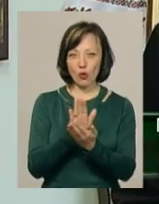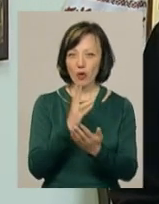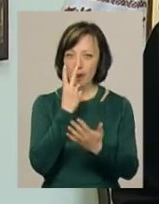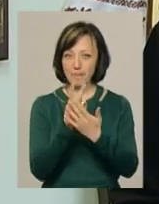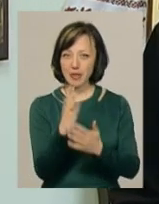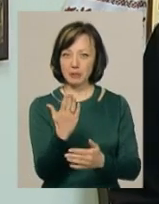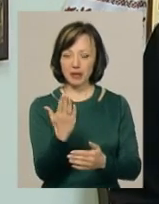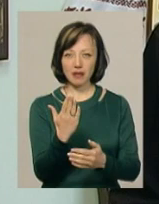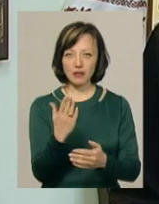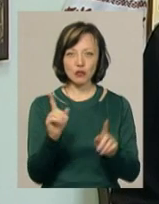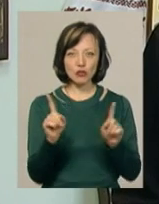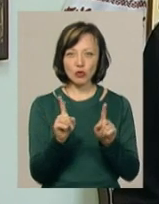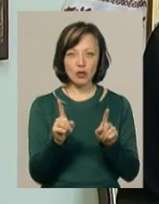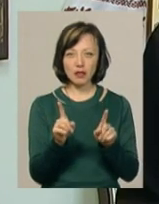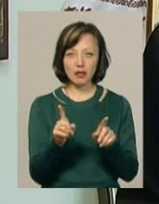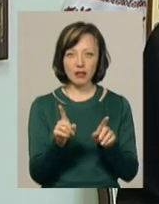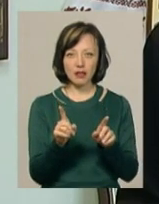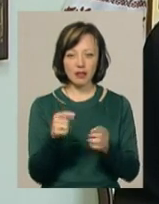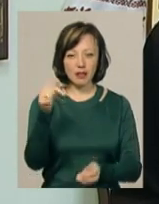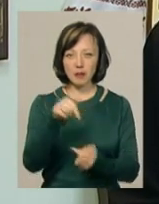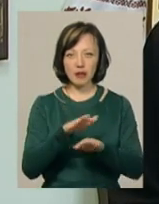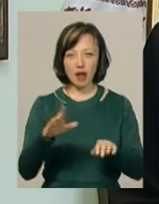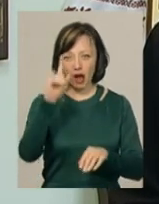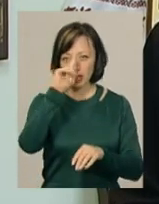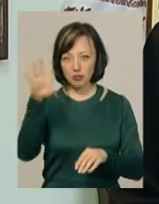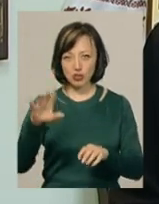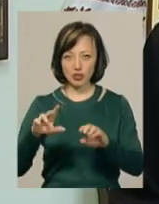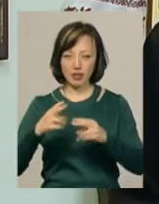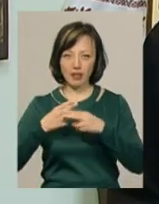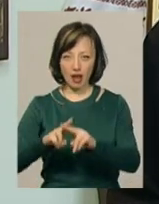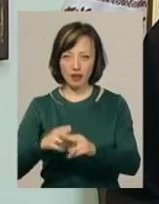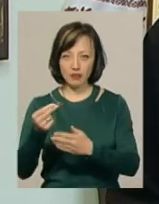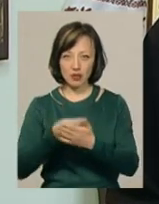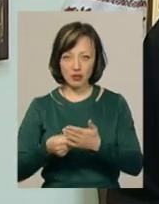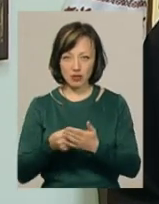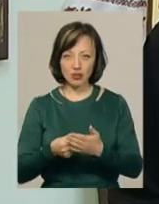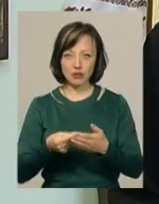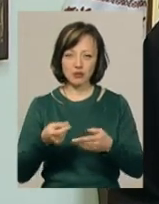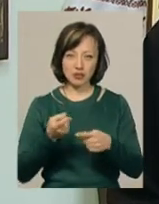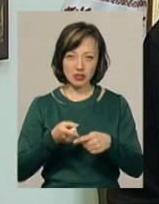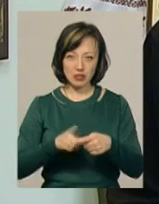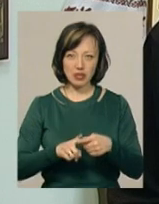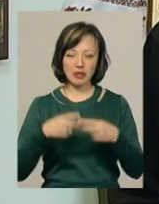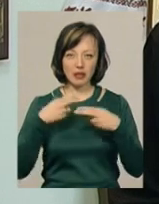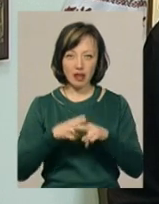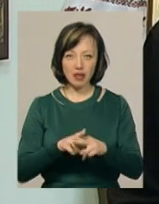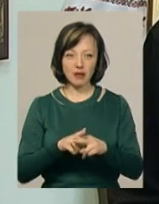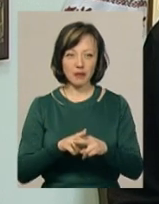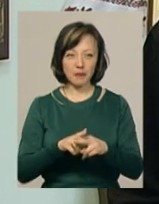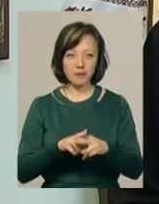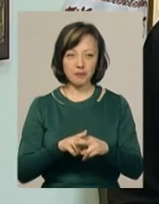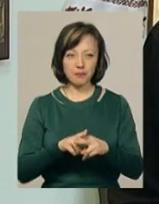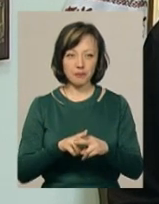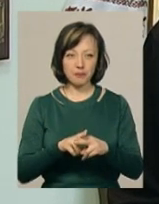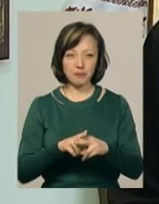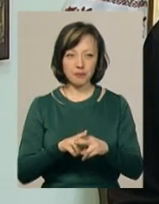неприємливо для академічної. Академічна – це більш живописна техніка письма, і